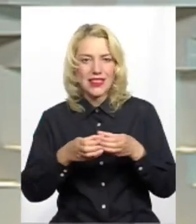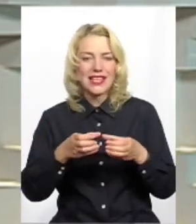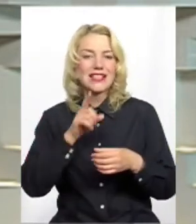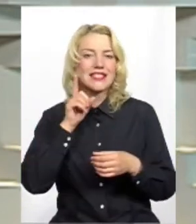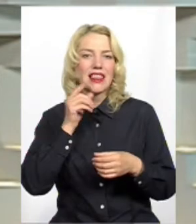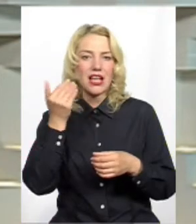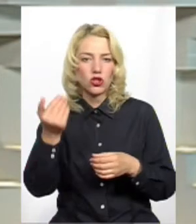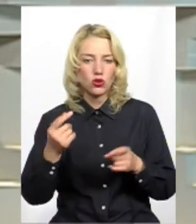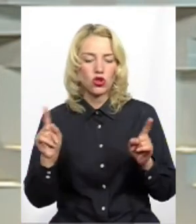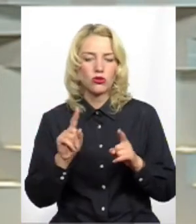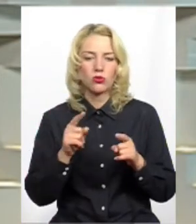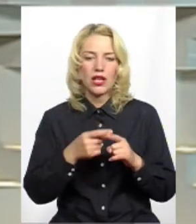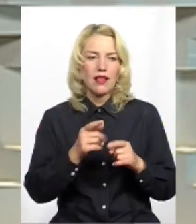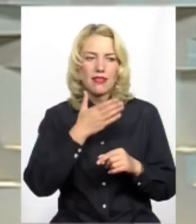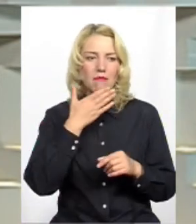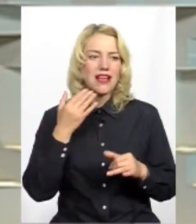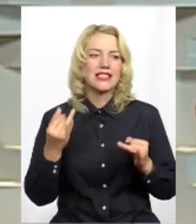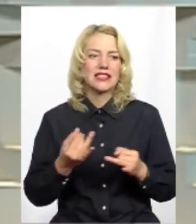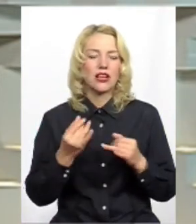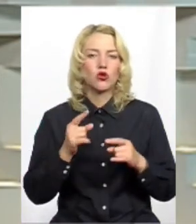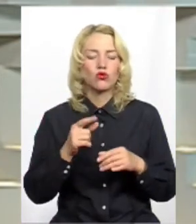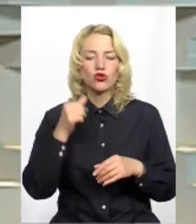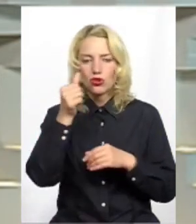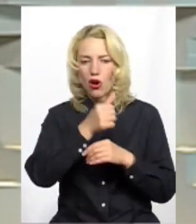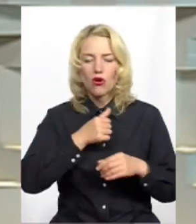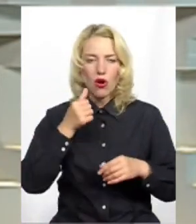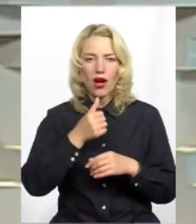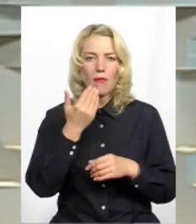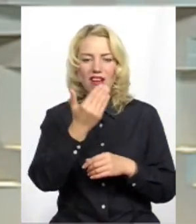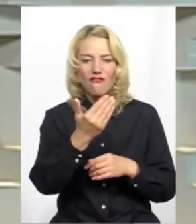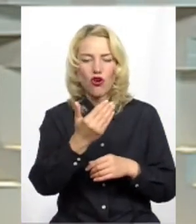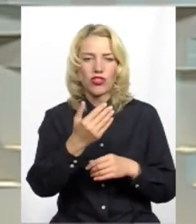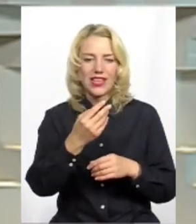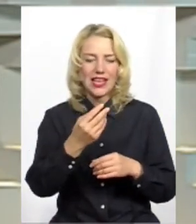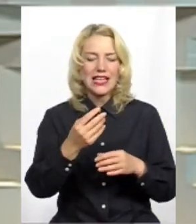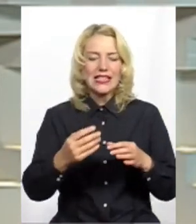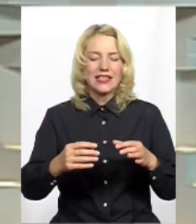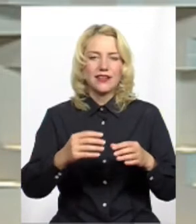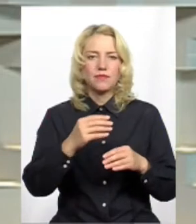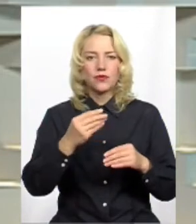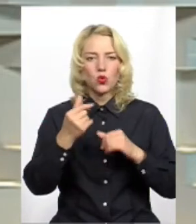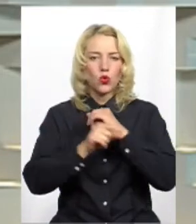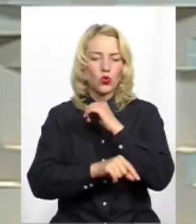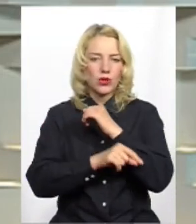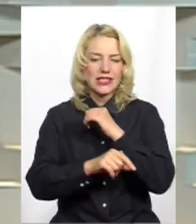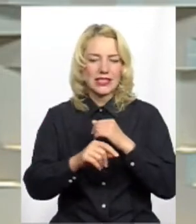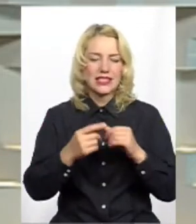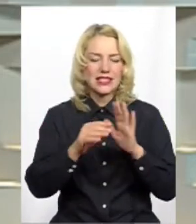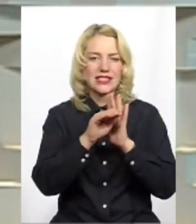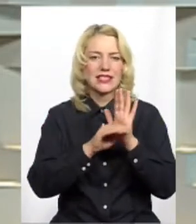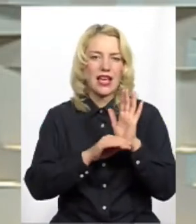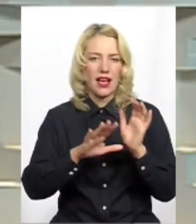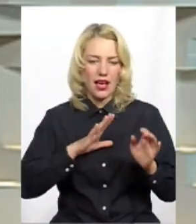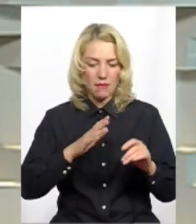не зацікавлені для того, щоб змінювати правила гри. Тому що роками саме вони кришували ці схеми. І лише зараз 73